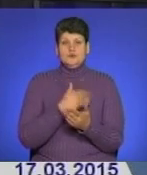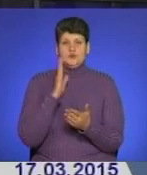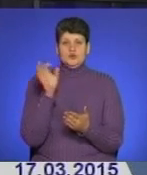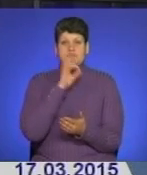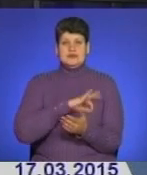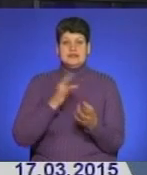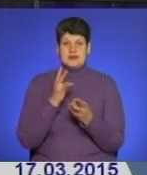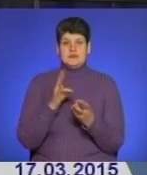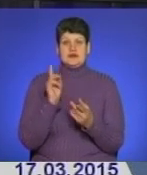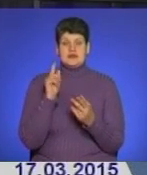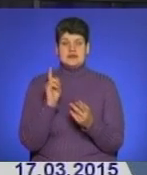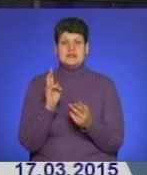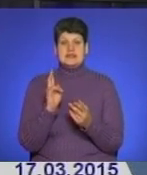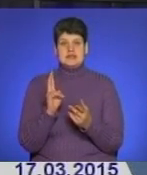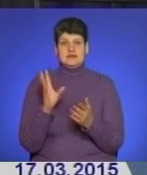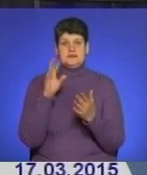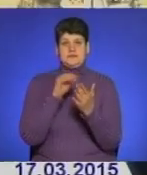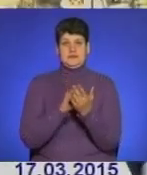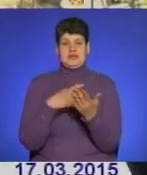лише завантажити його на свій гаджет.